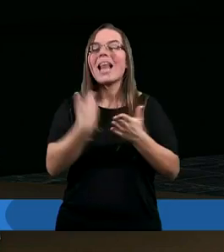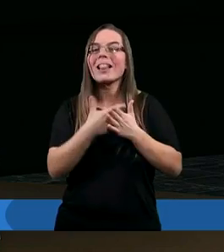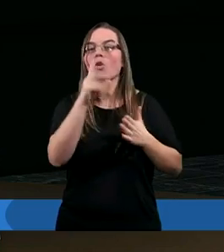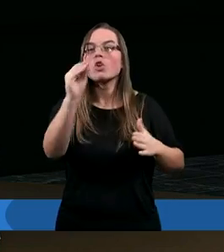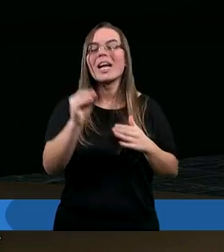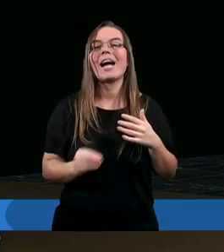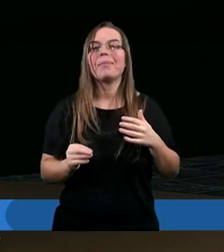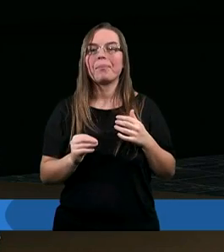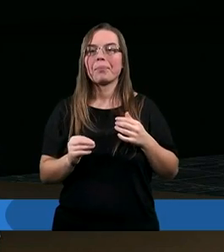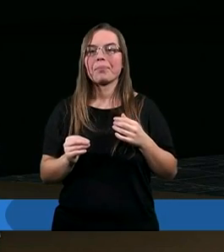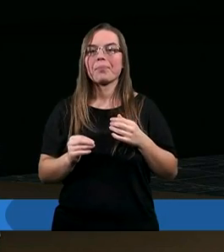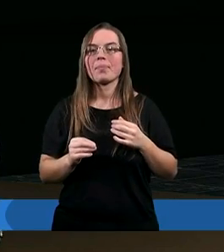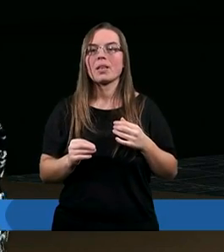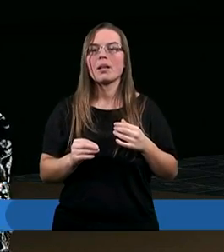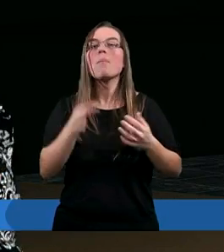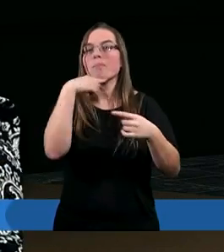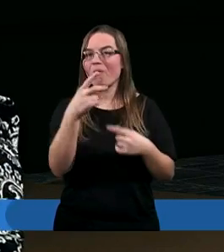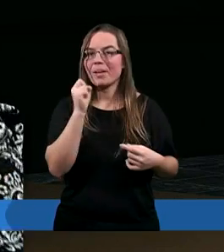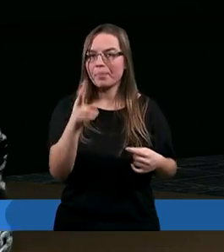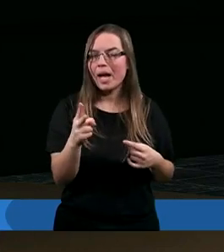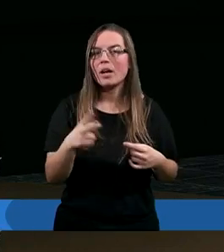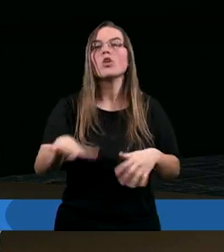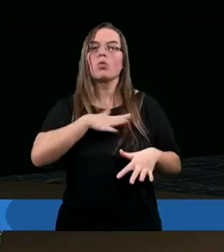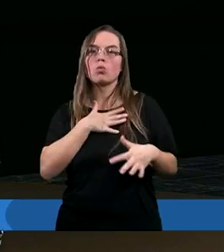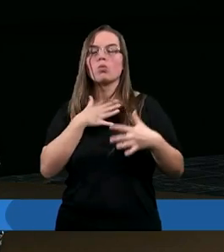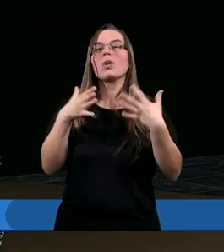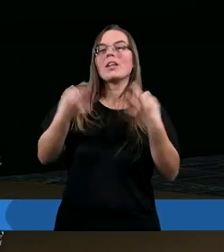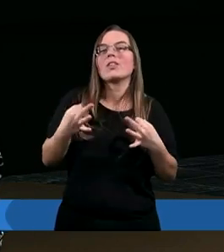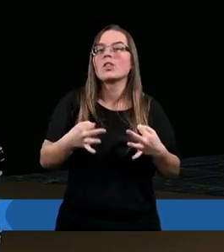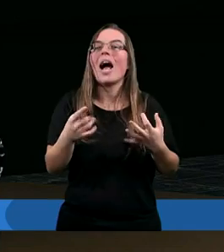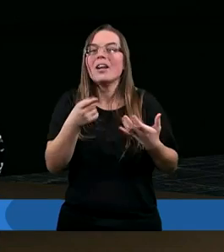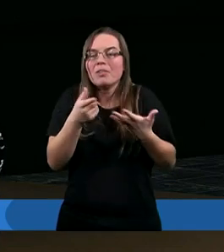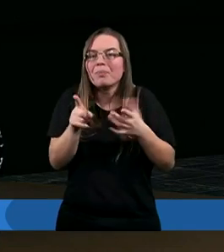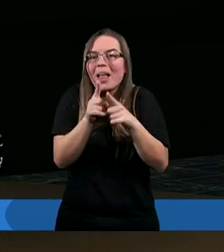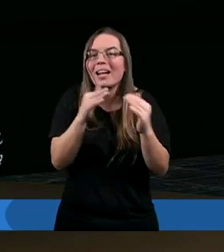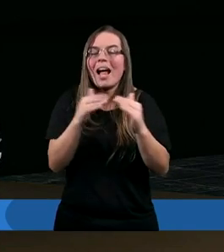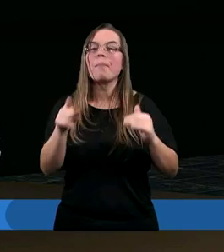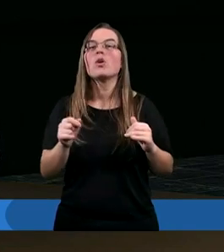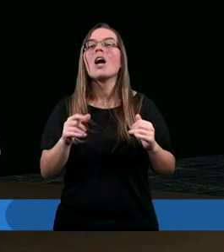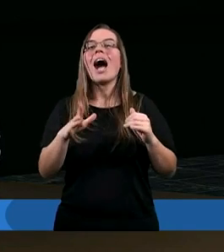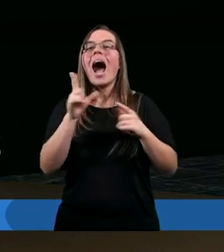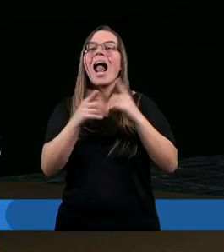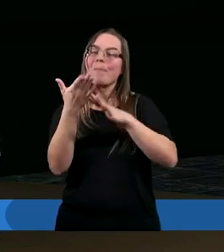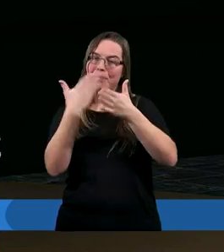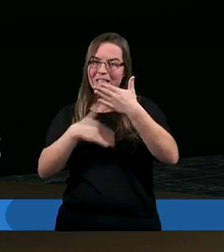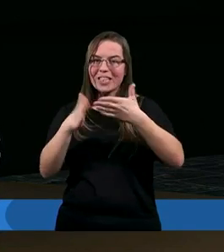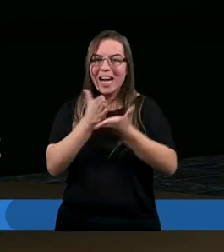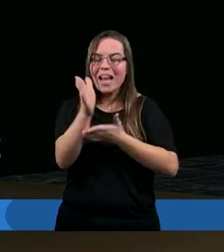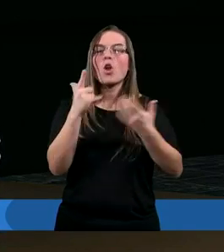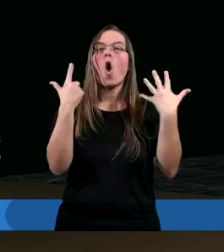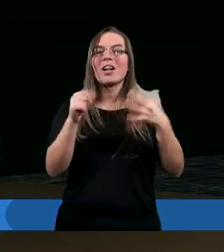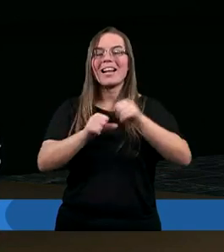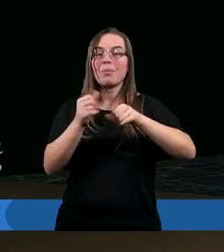powiem tak, czuję się dzisiaj świetnie. Ale przez ostatnie siedem lat